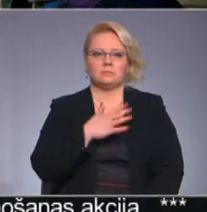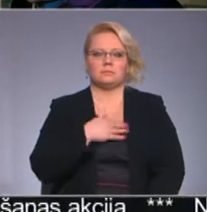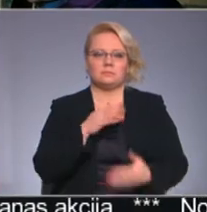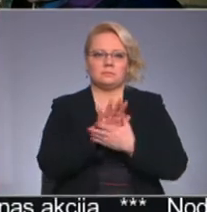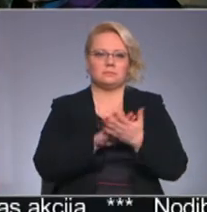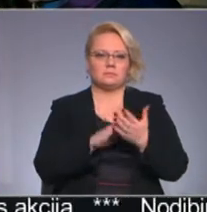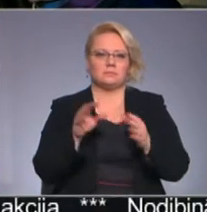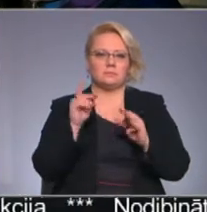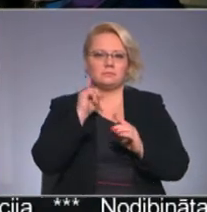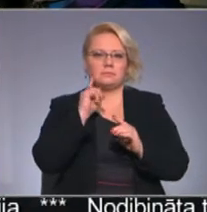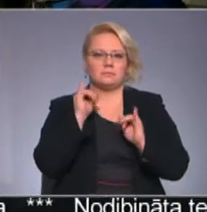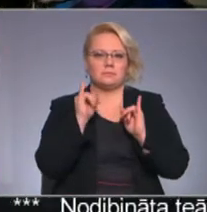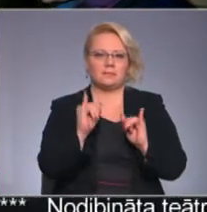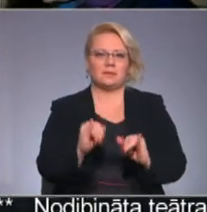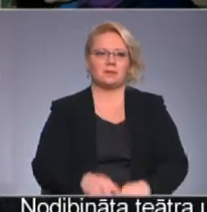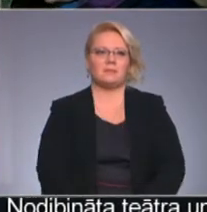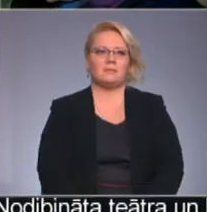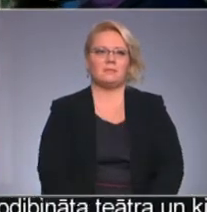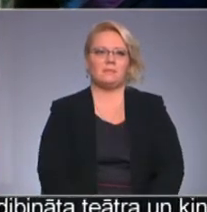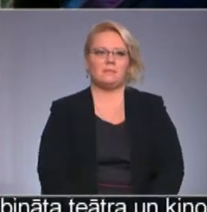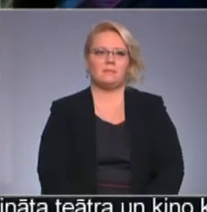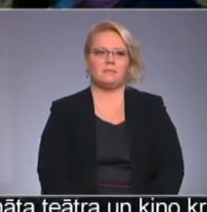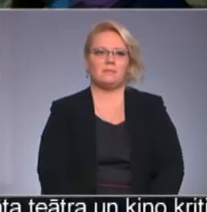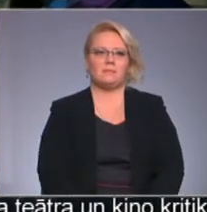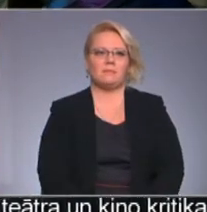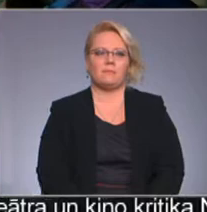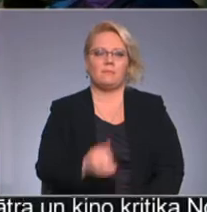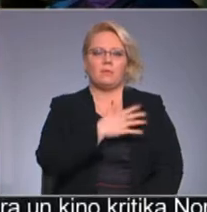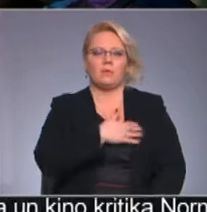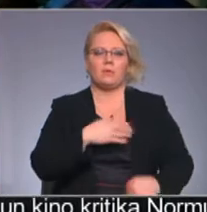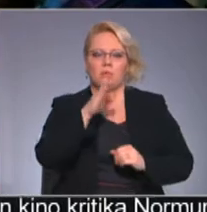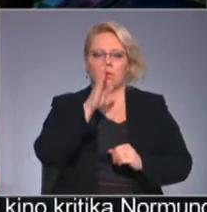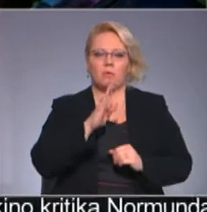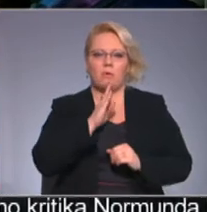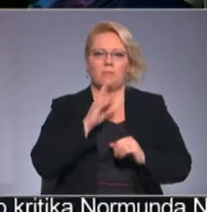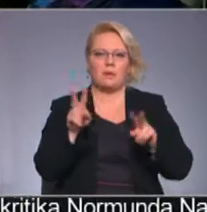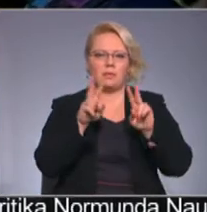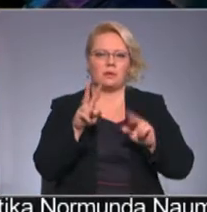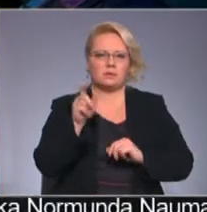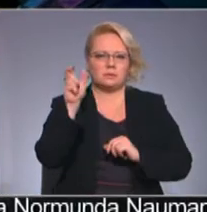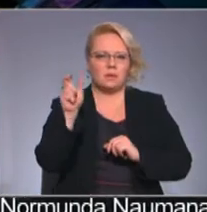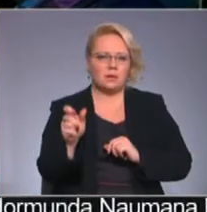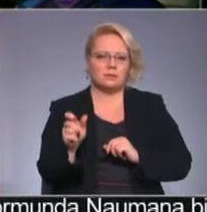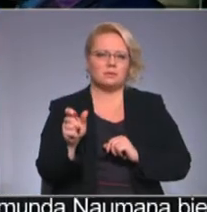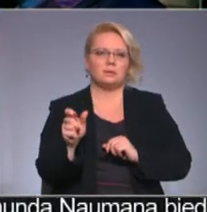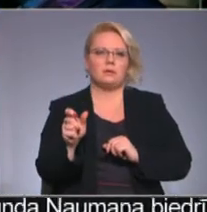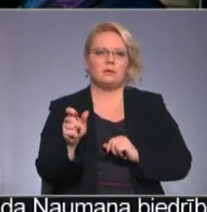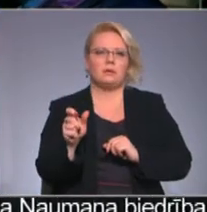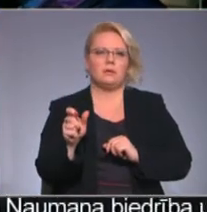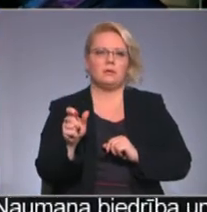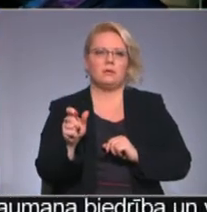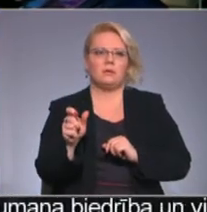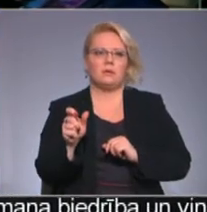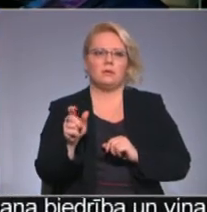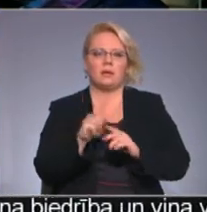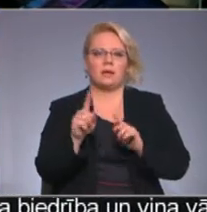stādīt, jo šeit tomēr sateikt ļoti nopietnu ekspertu, vesela māra ekspertu